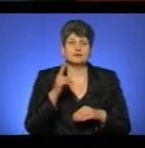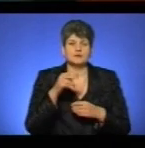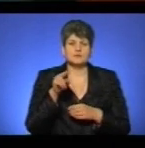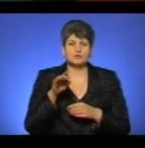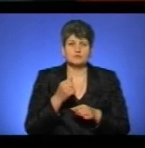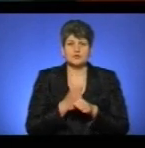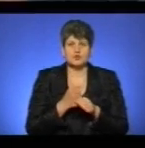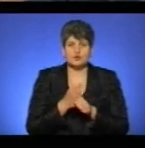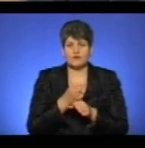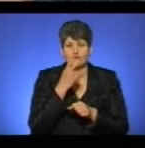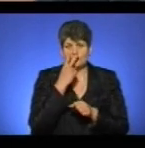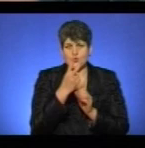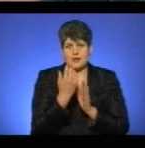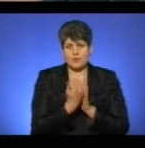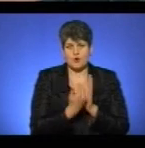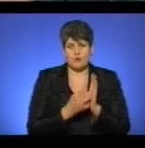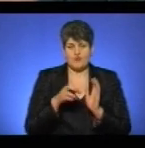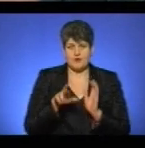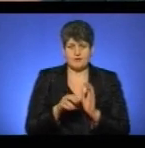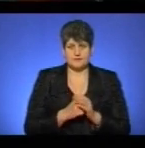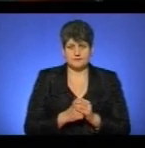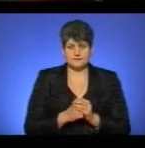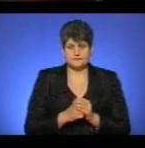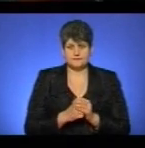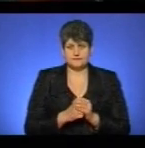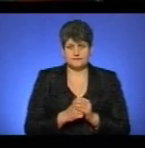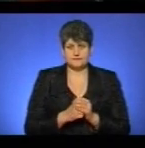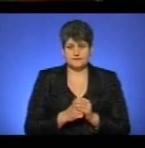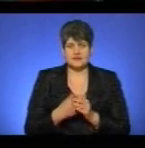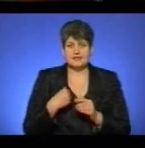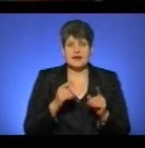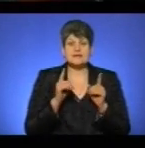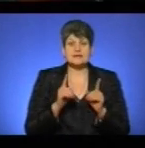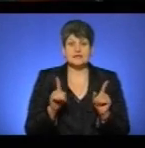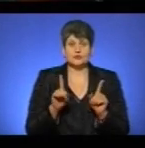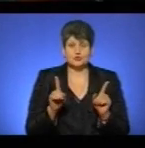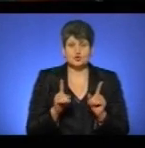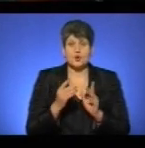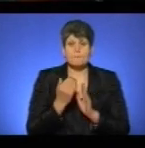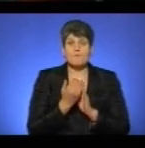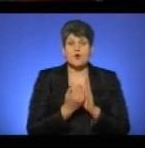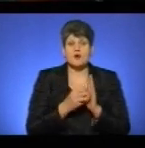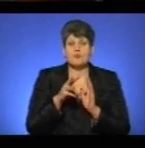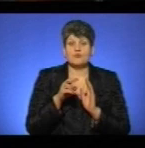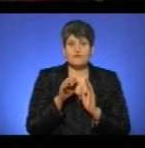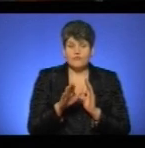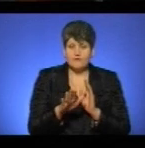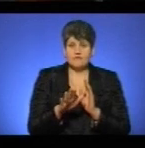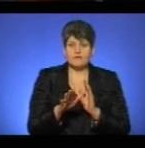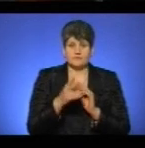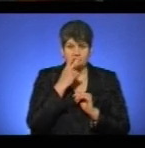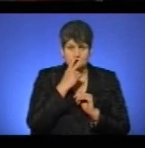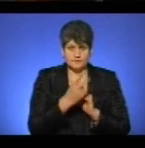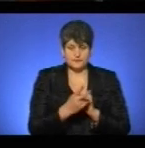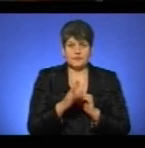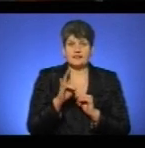допомогою візуального програмування. Я тільки що програмував, візуально програмував,